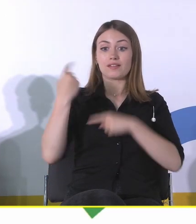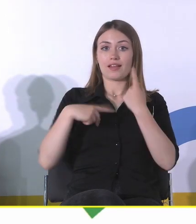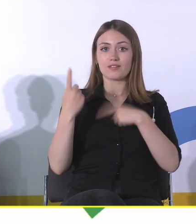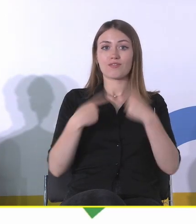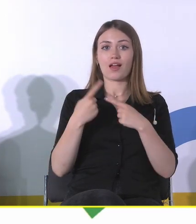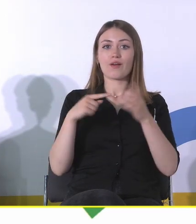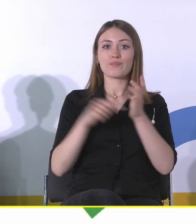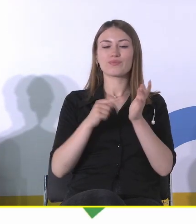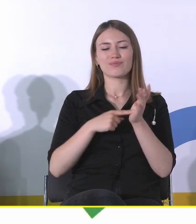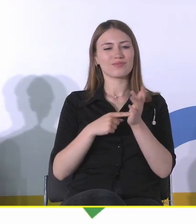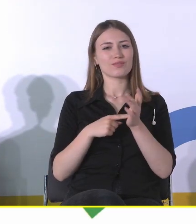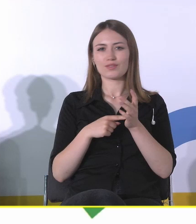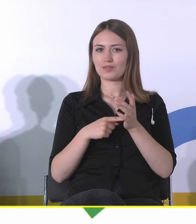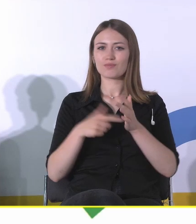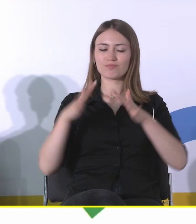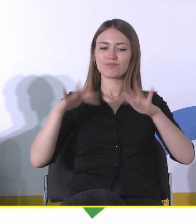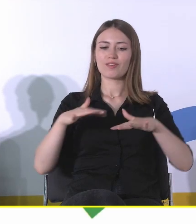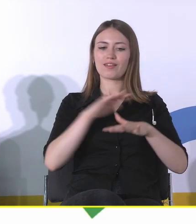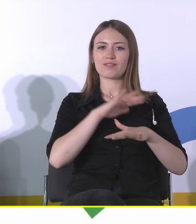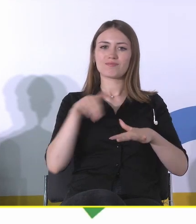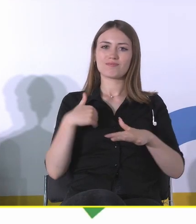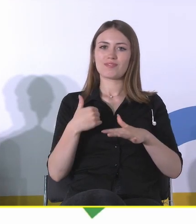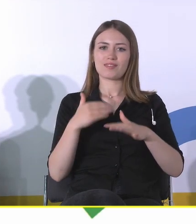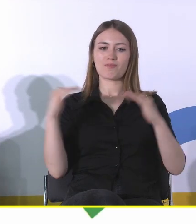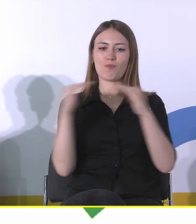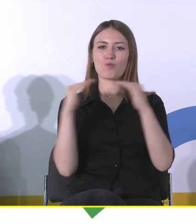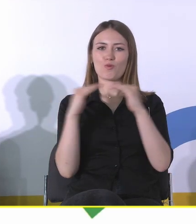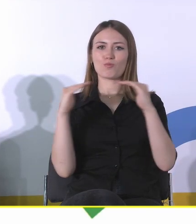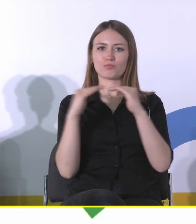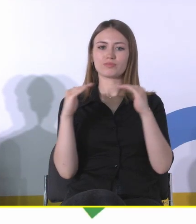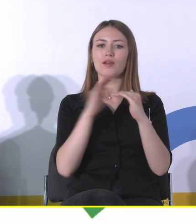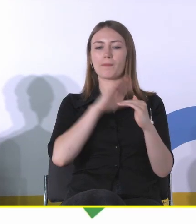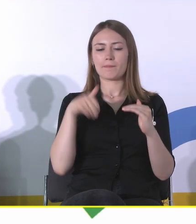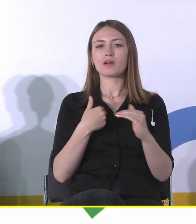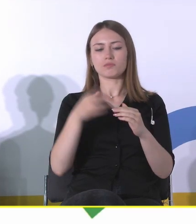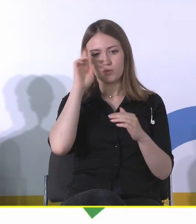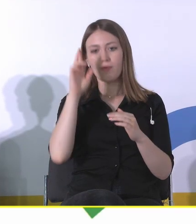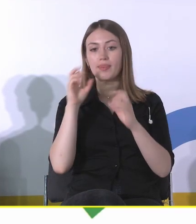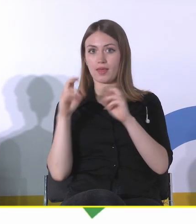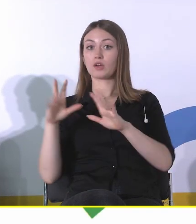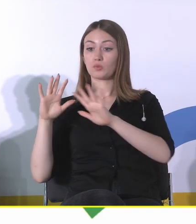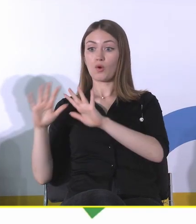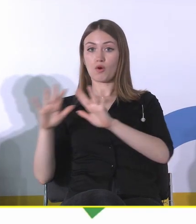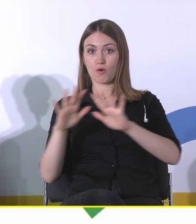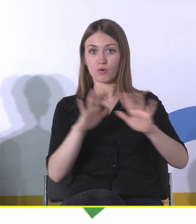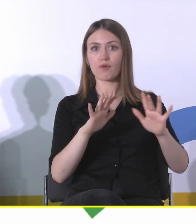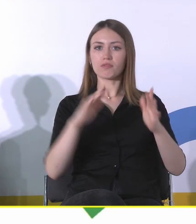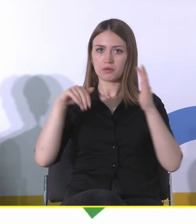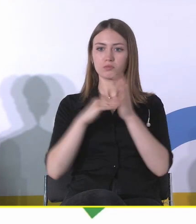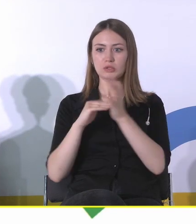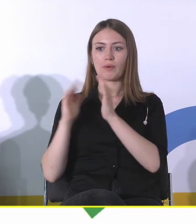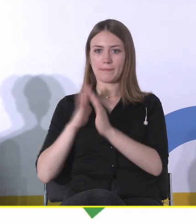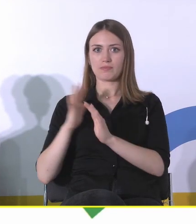poziomie deklaratywnym. Znaczy wszyscy a priori uznajemy, że tak, chronimy, że jest ważne, że trzeba zabezpieczać, natomiast